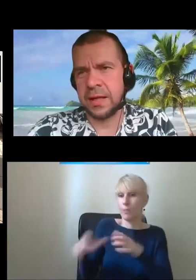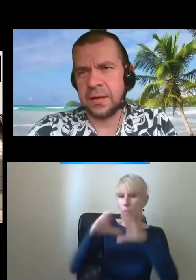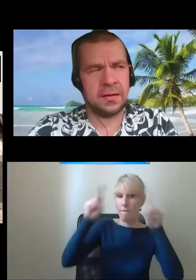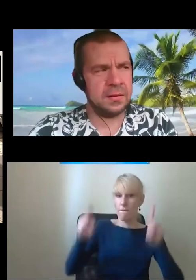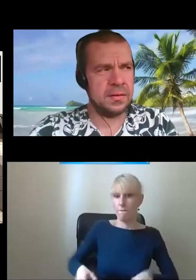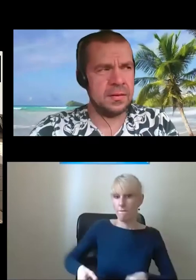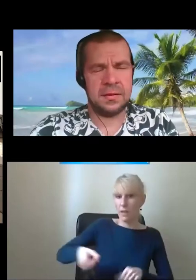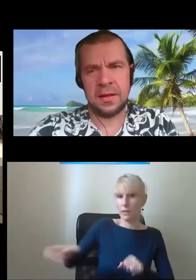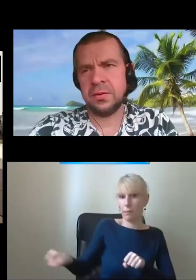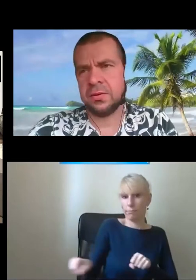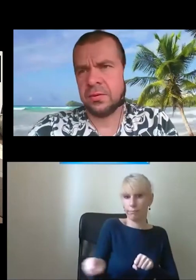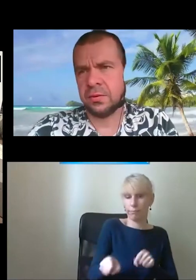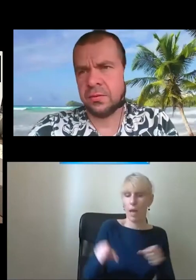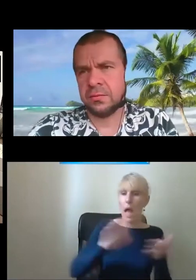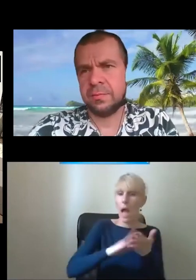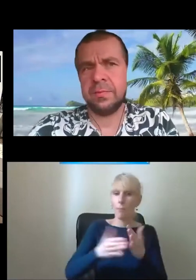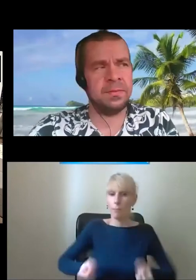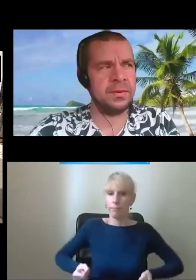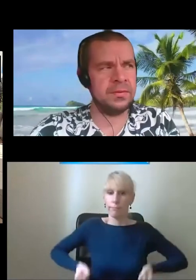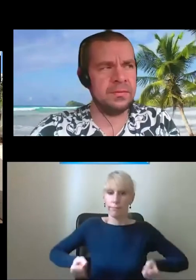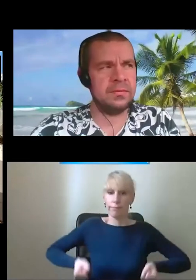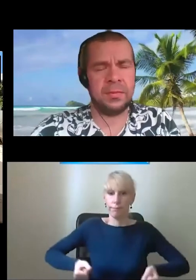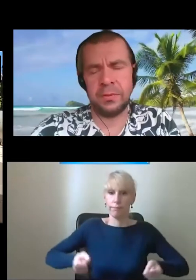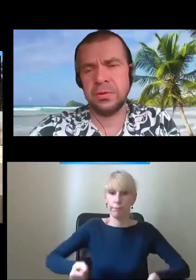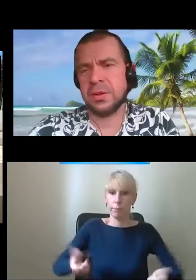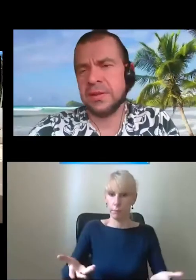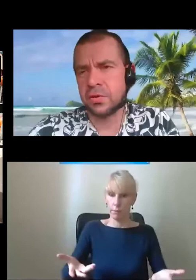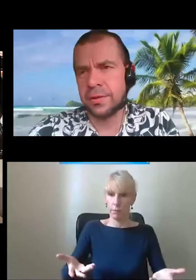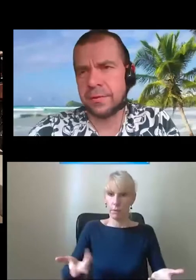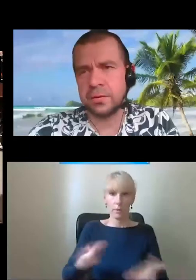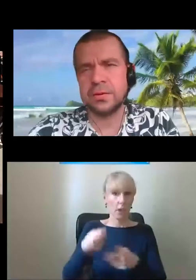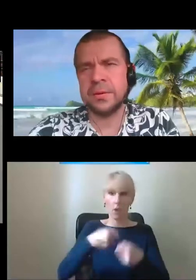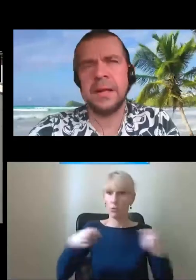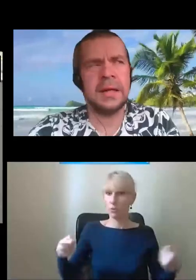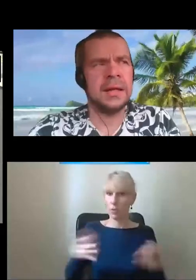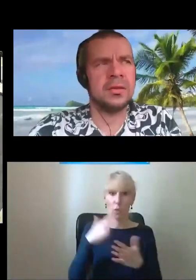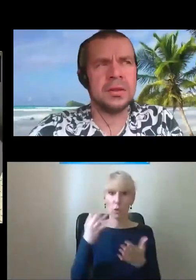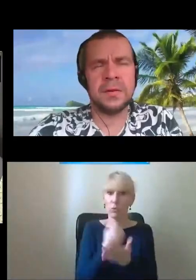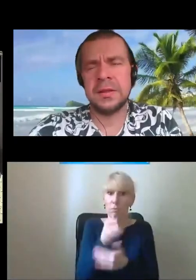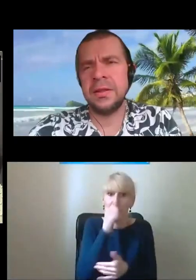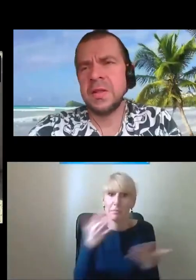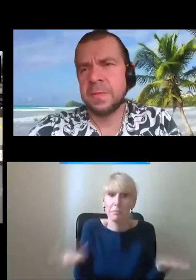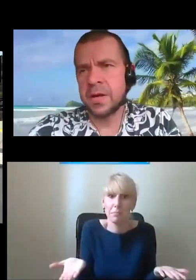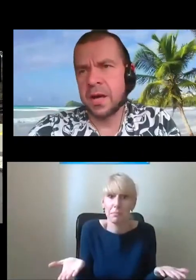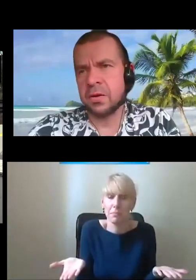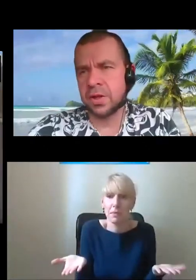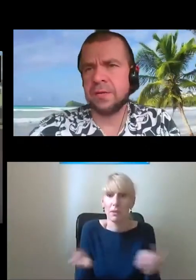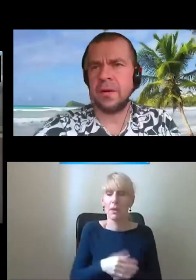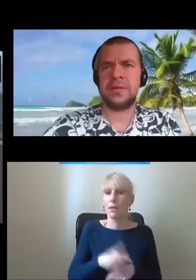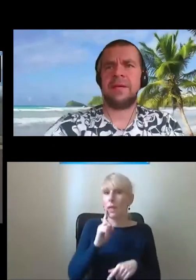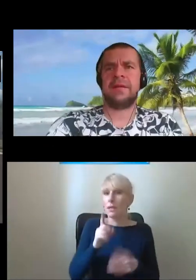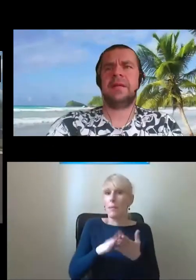rozwiązania. Dziękuję bardzo. To po prostu jest niemożliwe. związku z tym to rozwiązanie nie spełnia